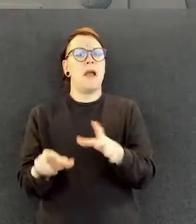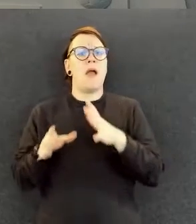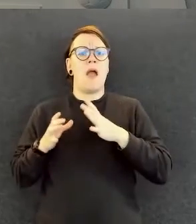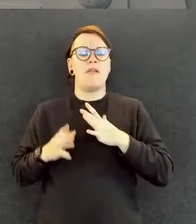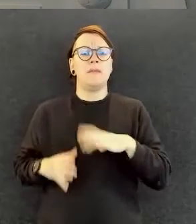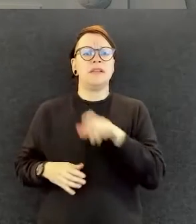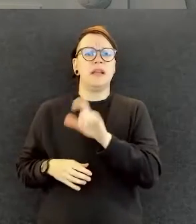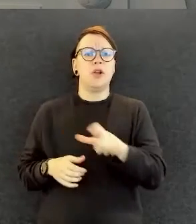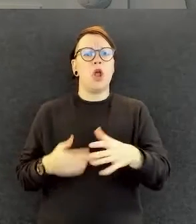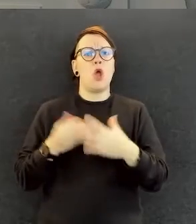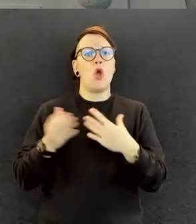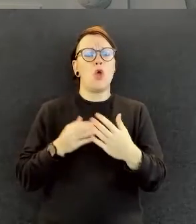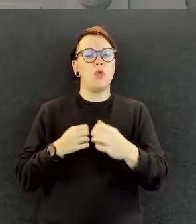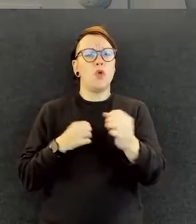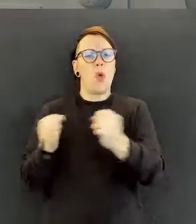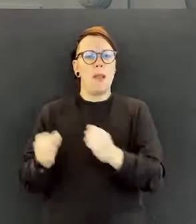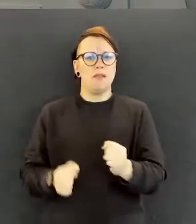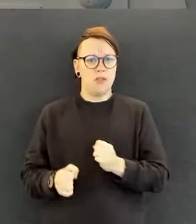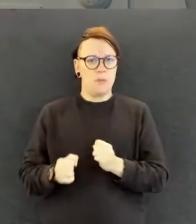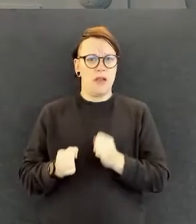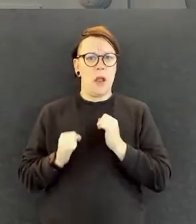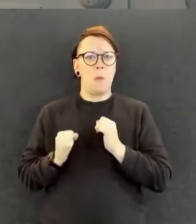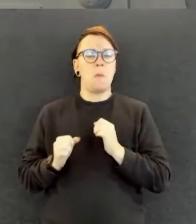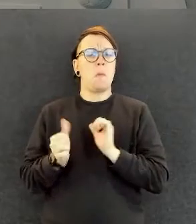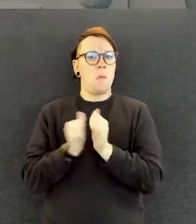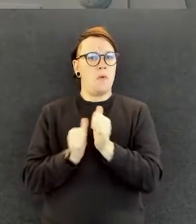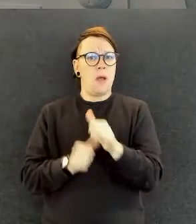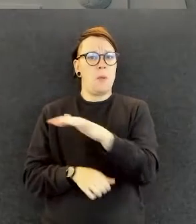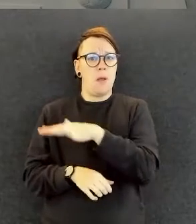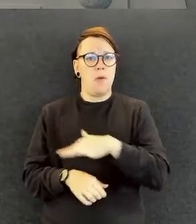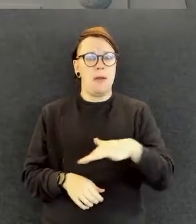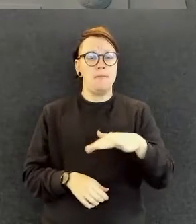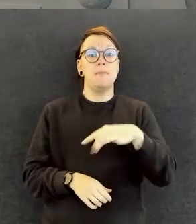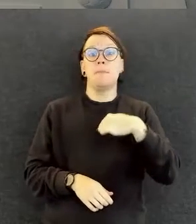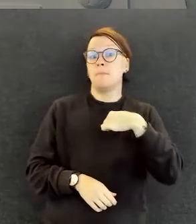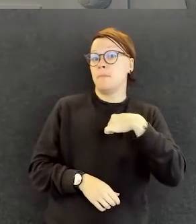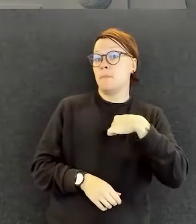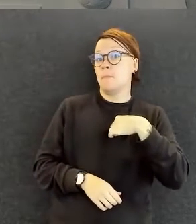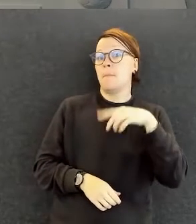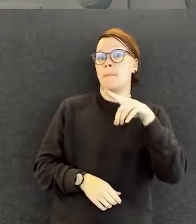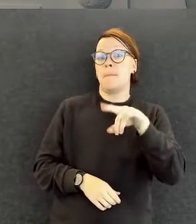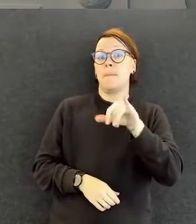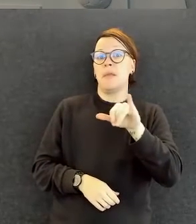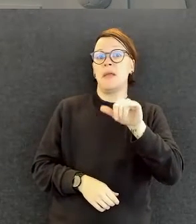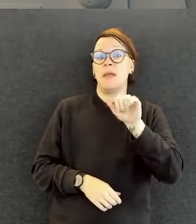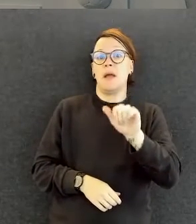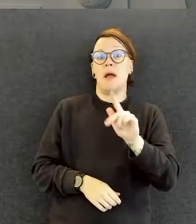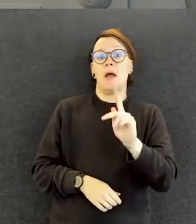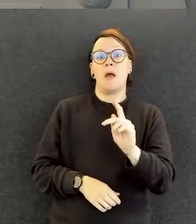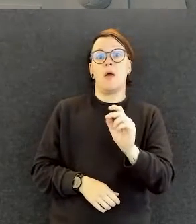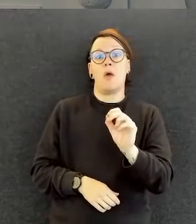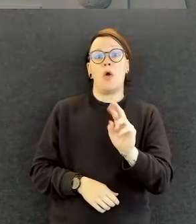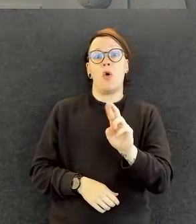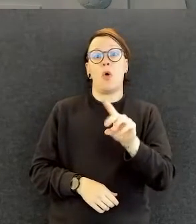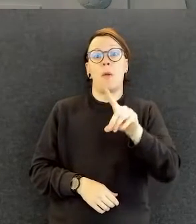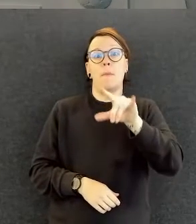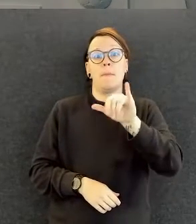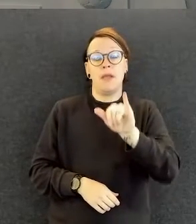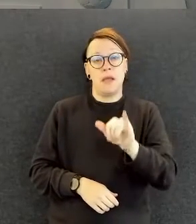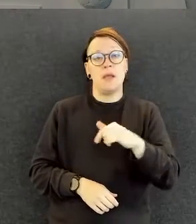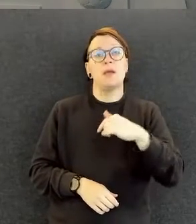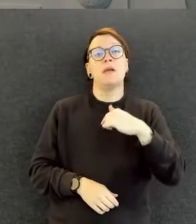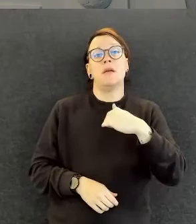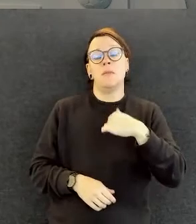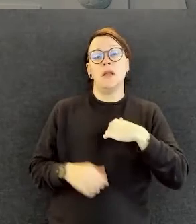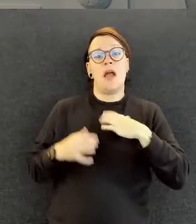Nimeni on Pia Korpi. Minulla ei ole vammaa itsellä. Näytän valkoiselta, tummahiuksiselta naiselta, jolla on